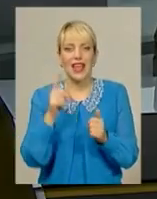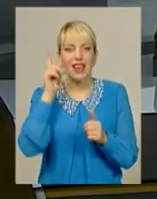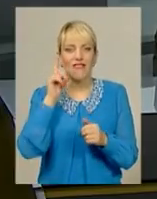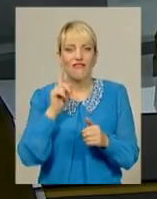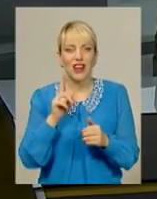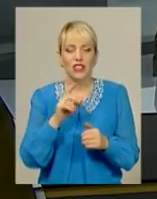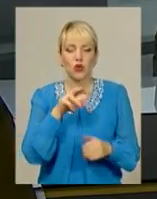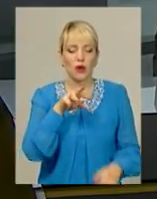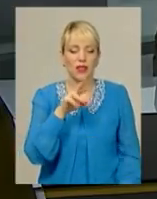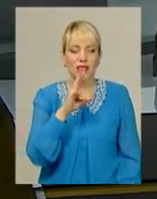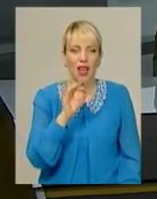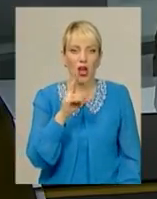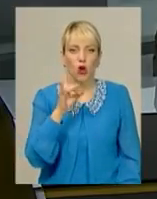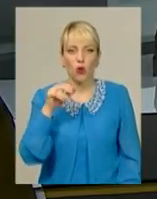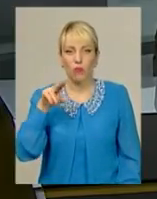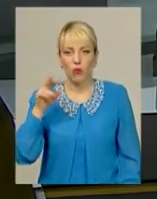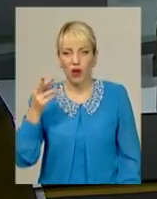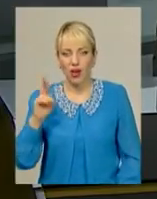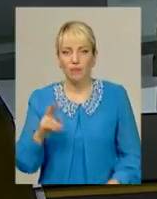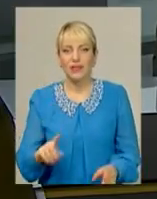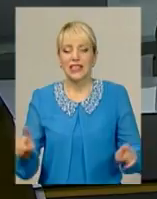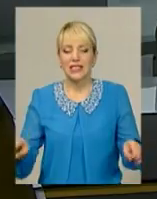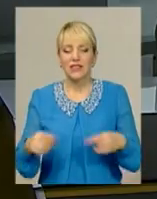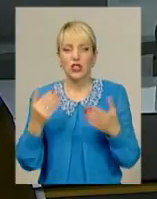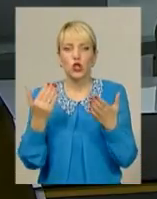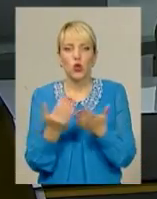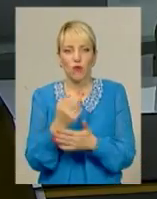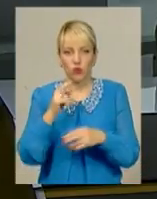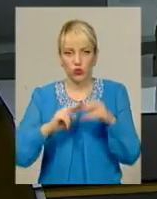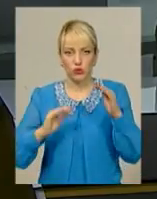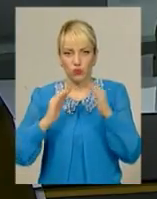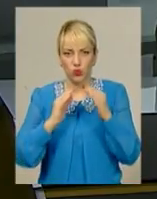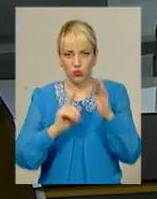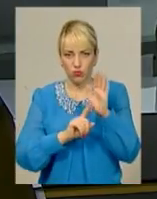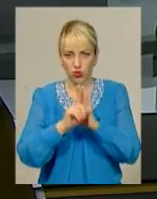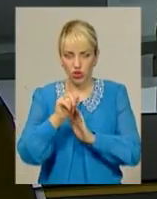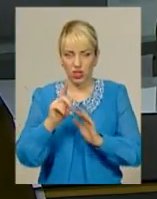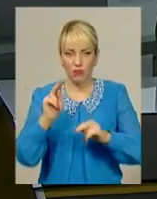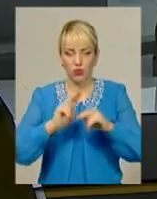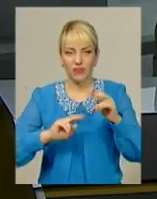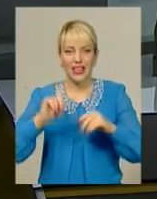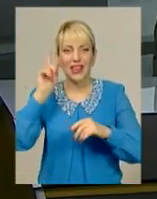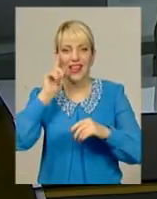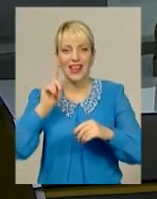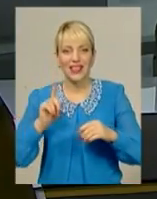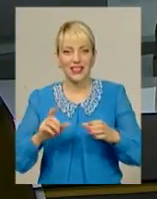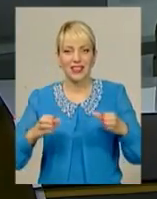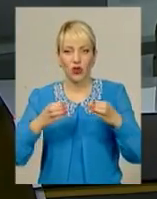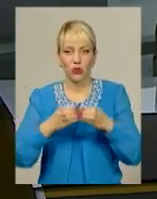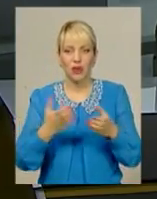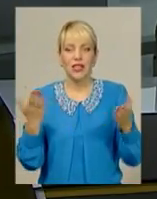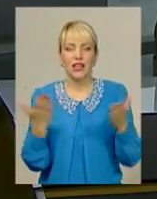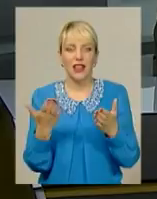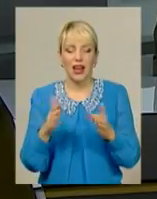похований засновник цієї релігійної течії, звели нову споруду. Розпочала будівництво релігійна громада, яка орендує навколишню